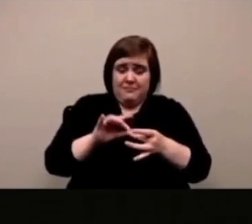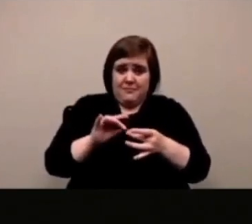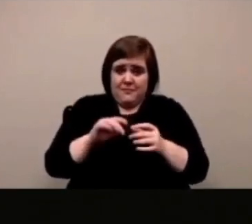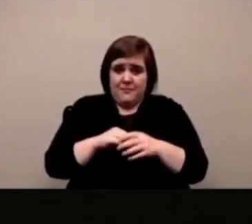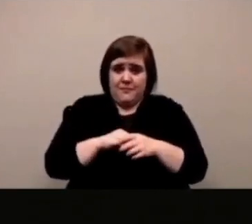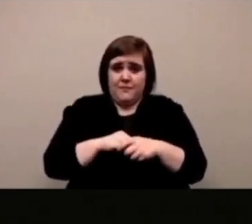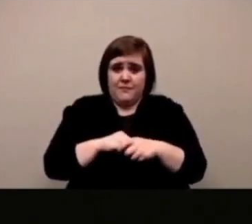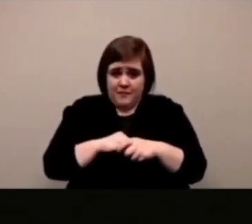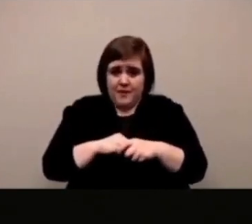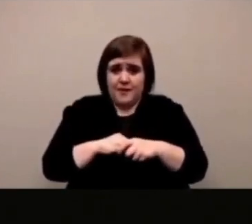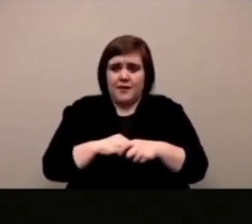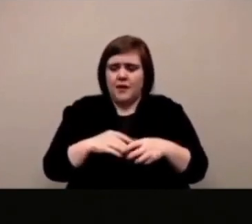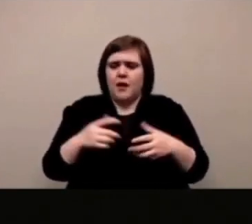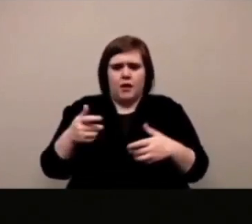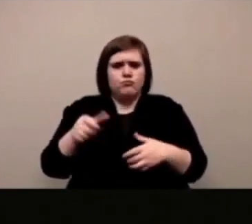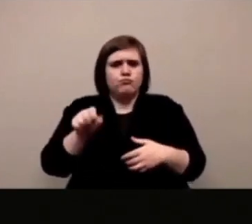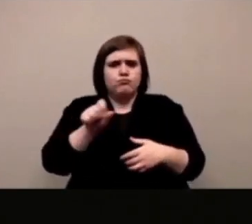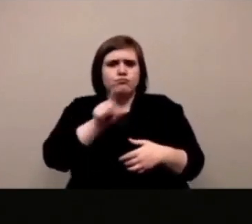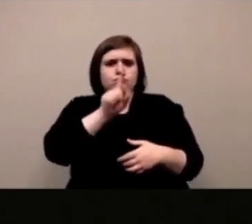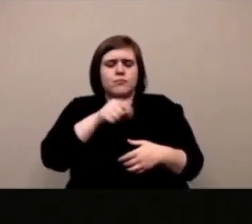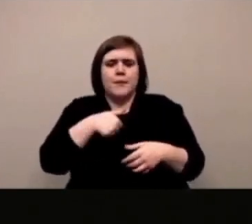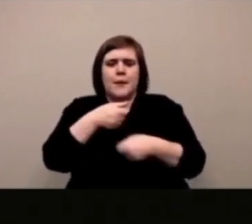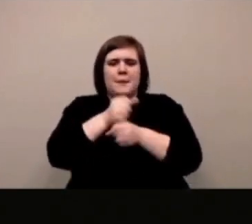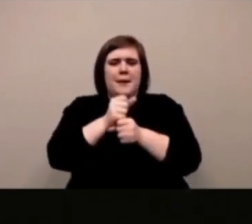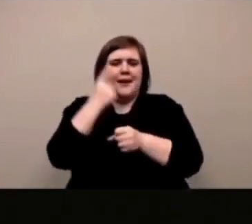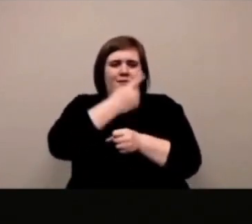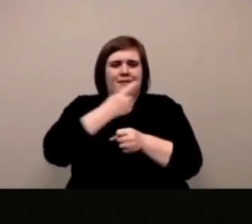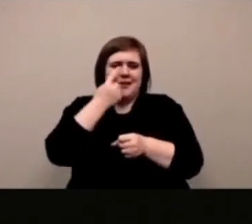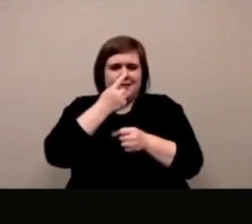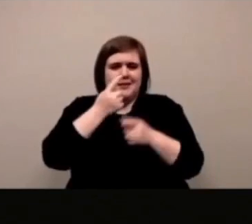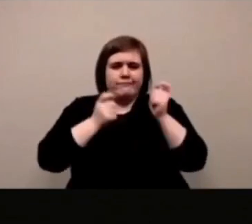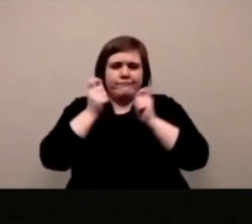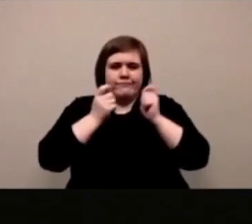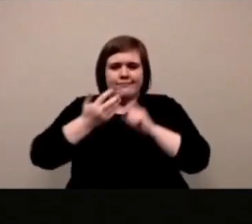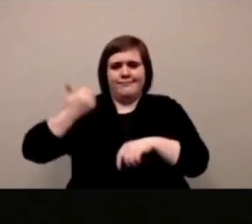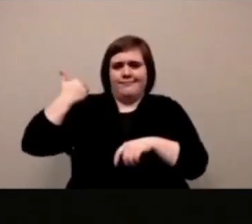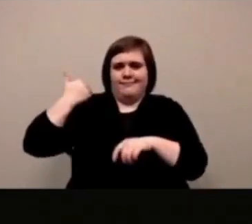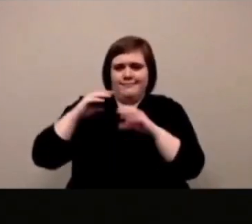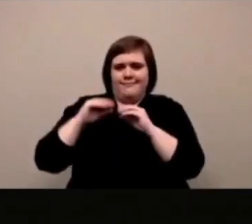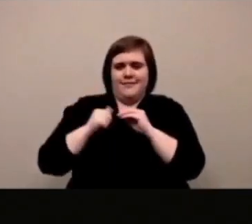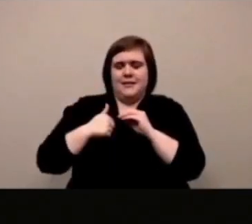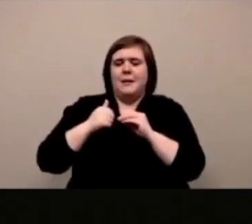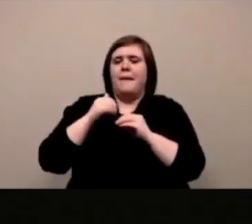che il mac faccia questo vuoi dire quello che stai facendo raccontarci un po'